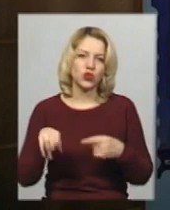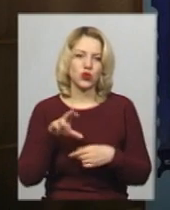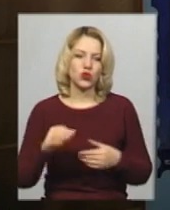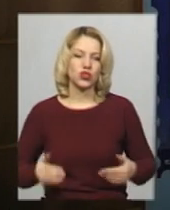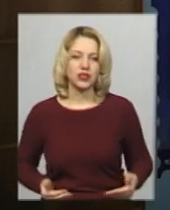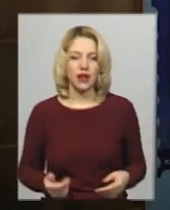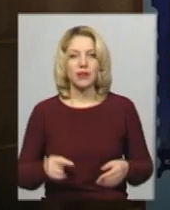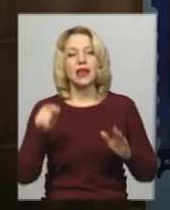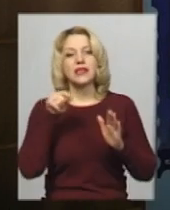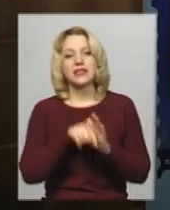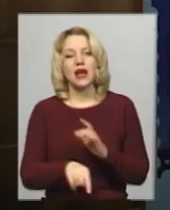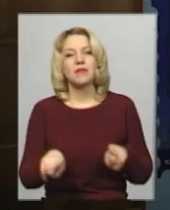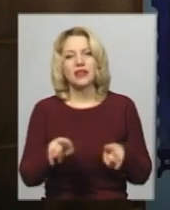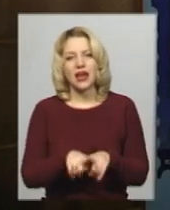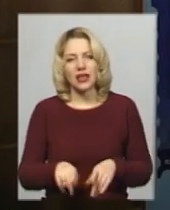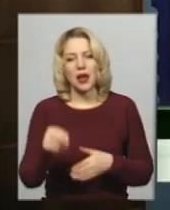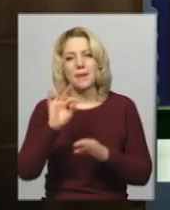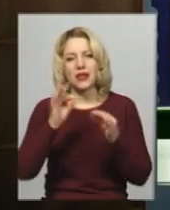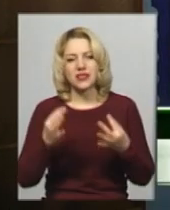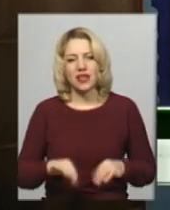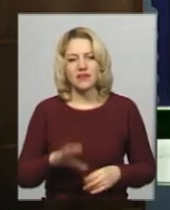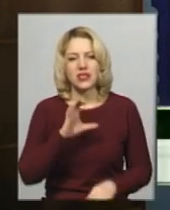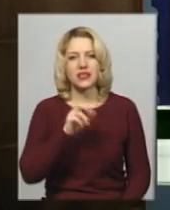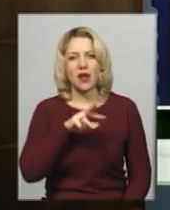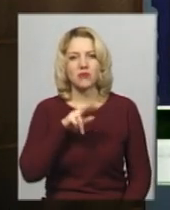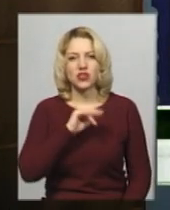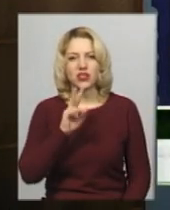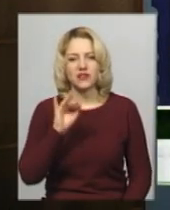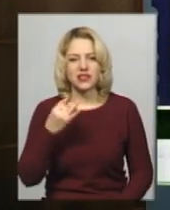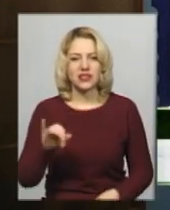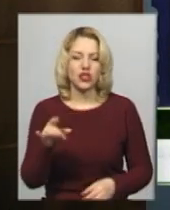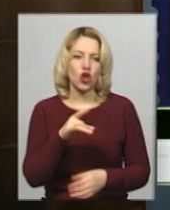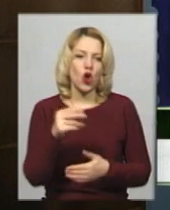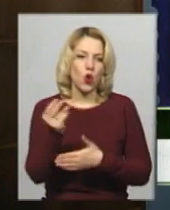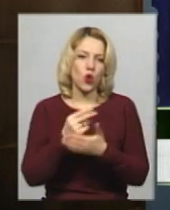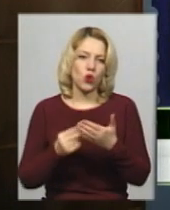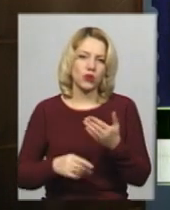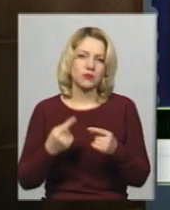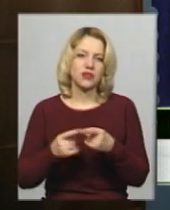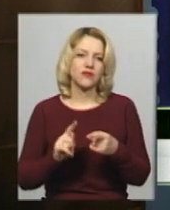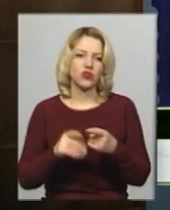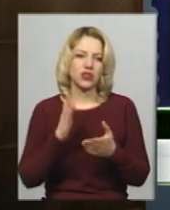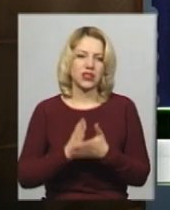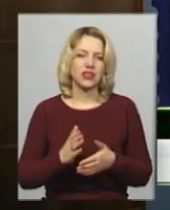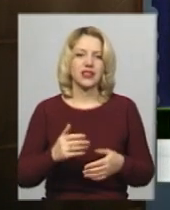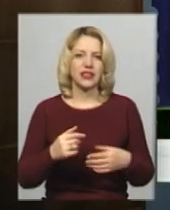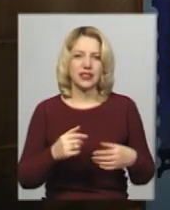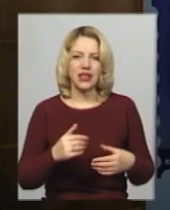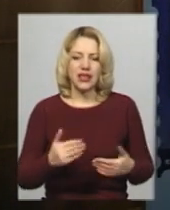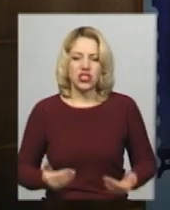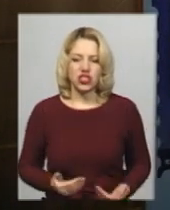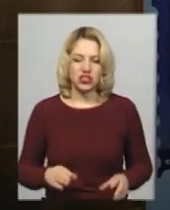мистецтво, як самчиківський розпис, це життєдайна сила,